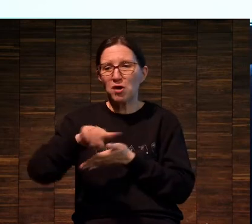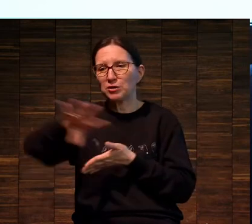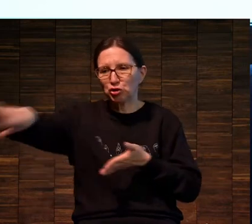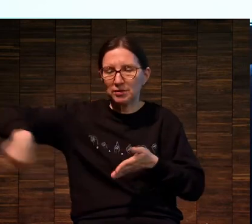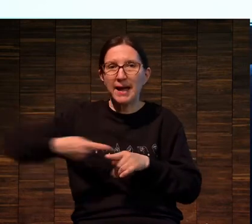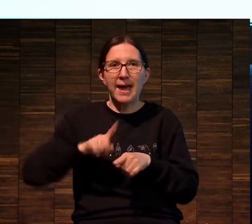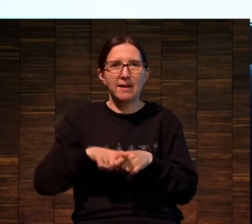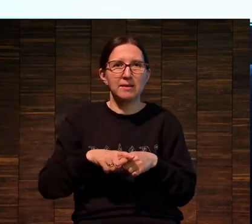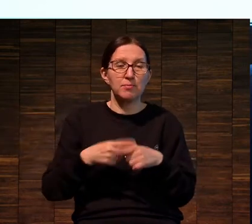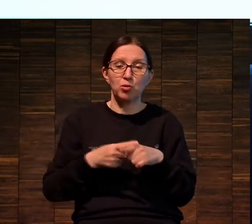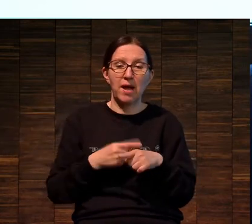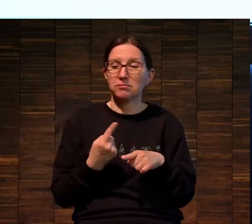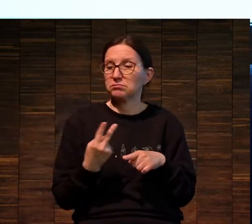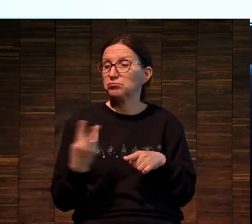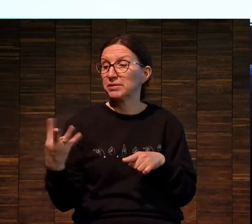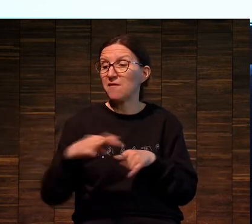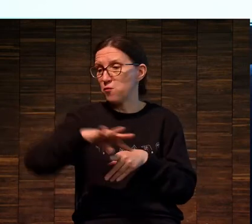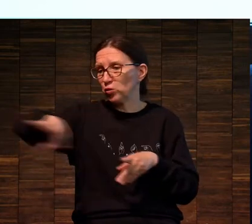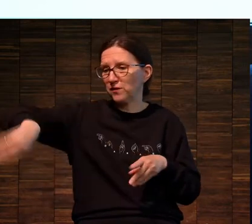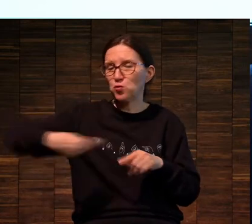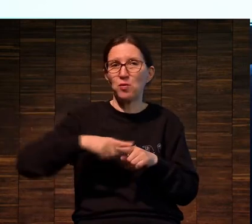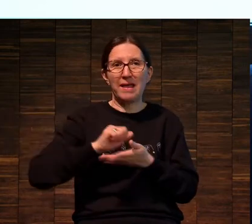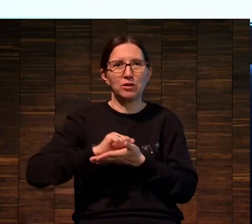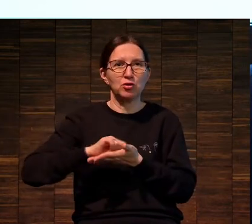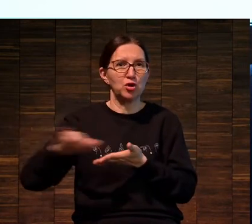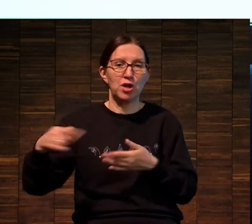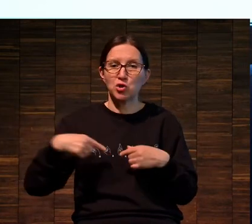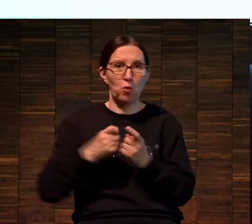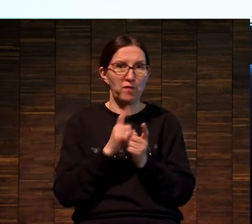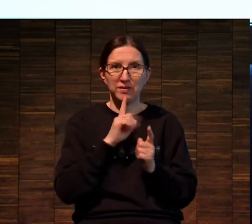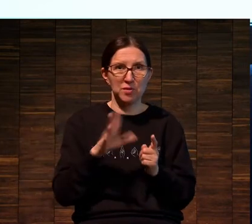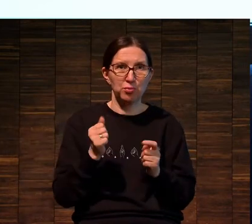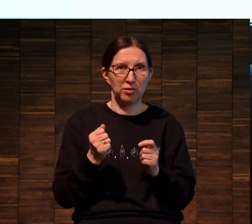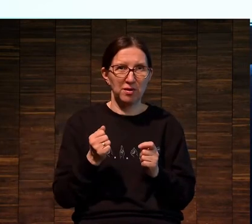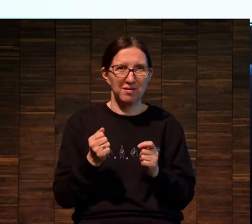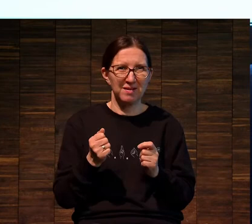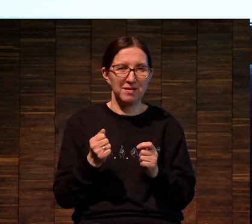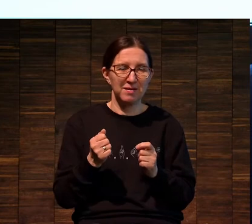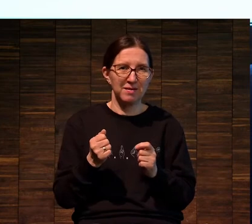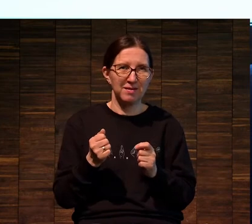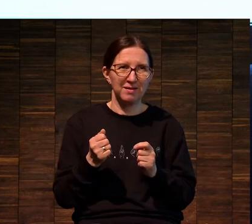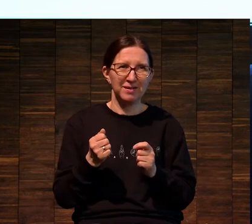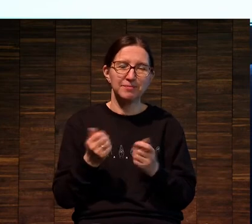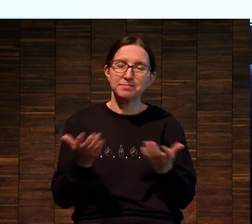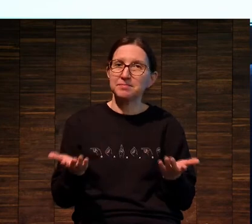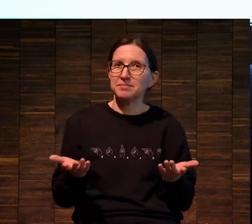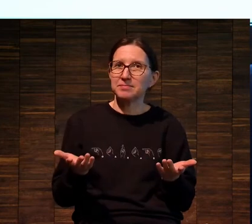То есть вся цифровая история это тиражная история. То есть этого конфликта не будет? Ну,